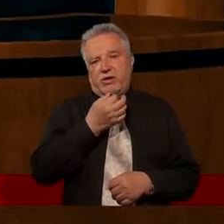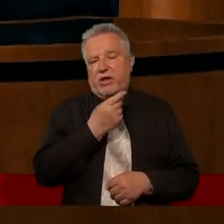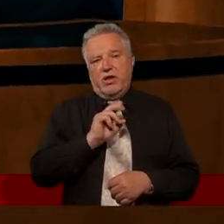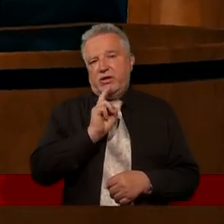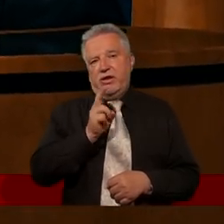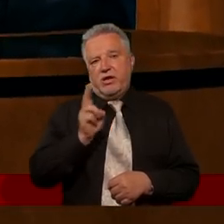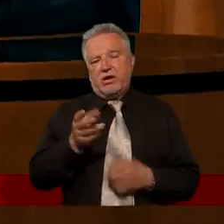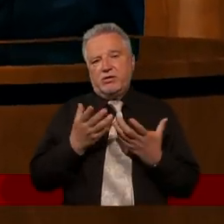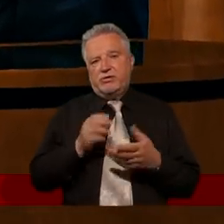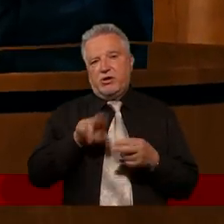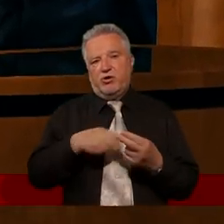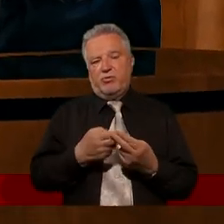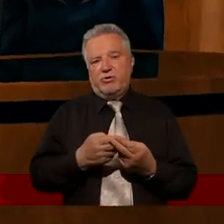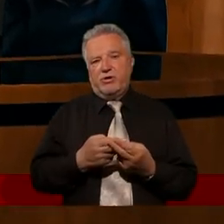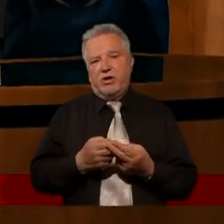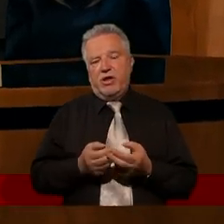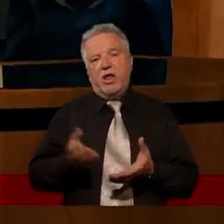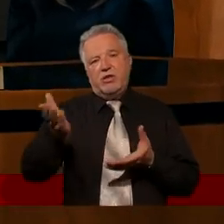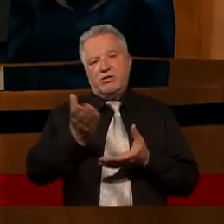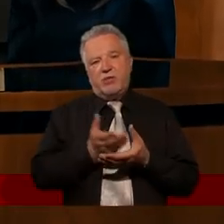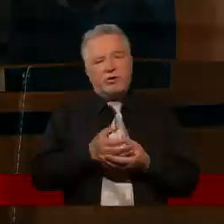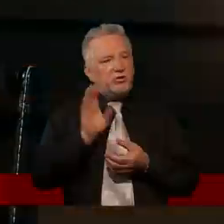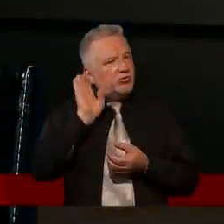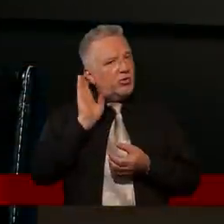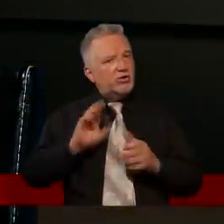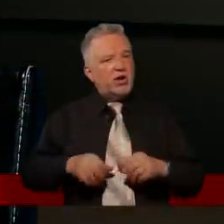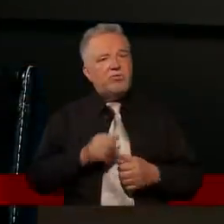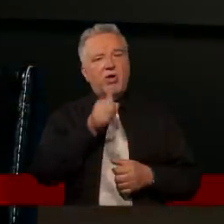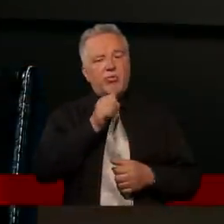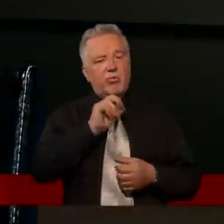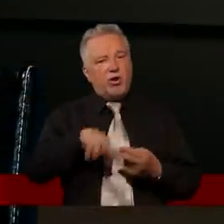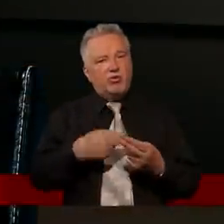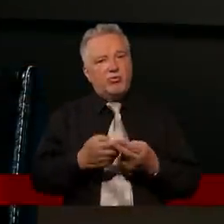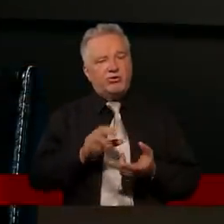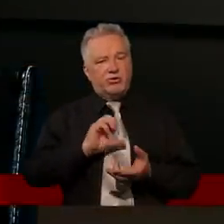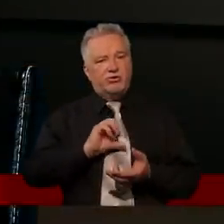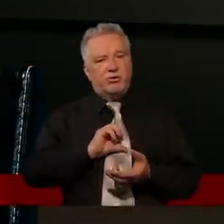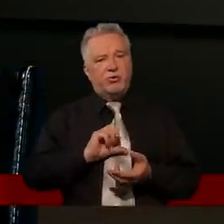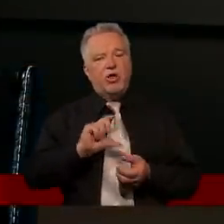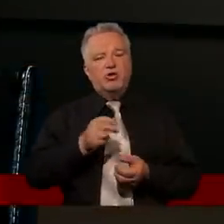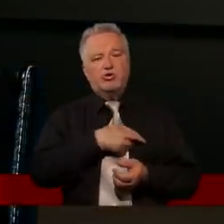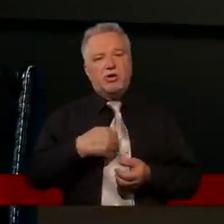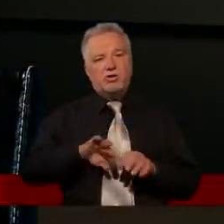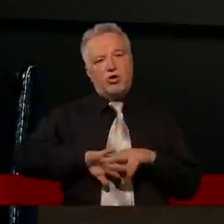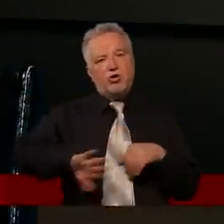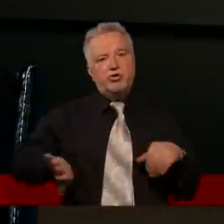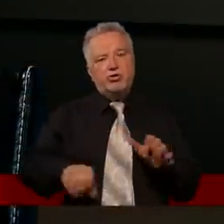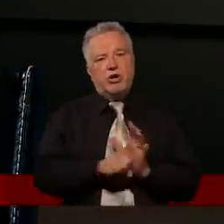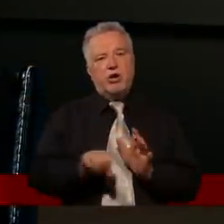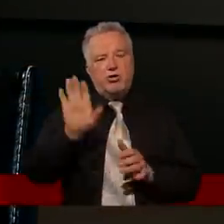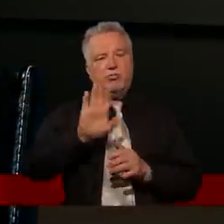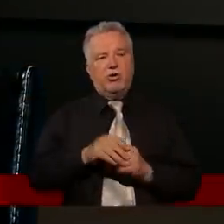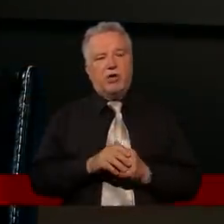ale tutaj też zapraszam słuchaczy, żeby sobie spróbowali odpowiedzieć na to pytanie, co nas oddziela od Boga.